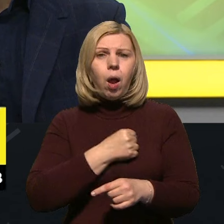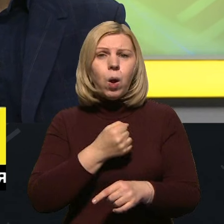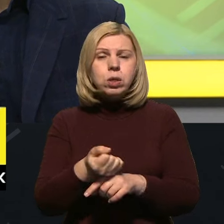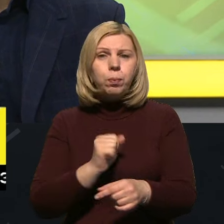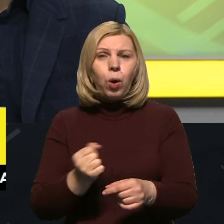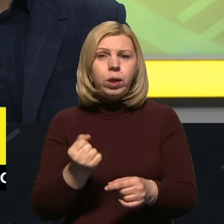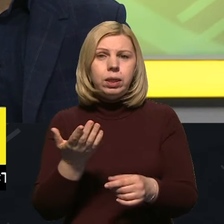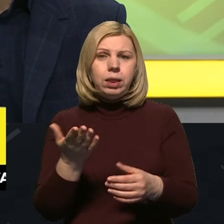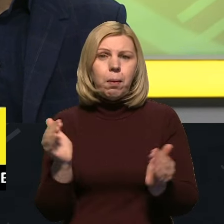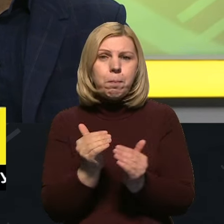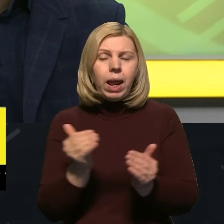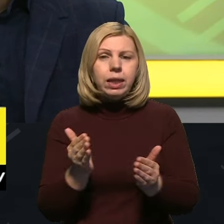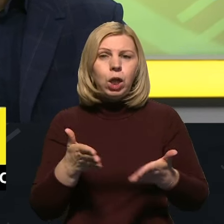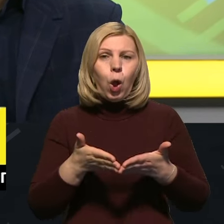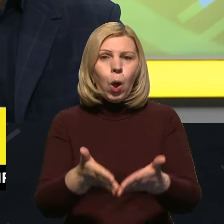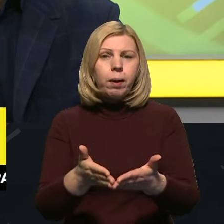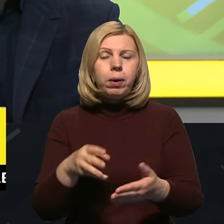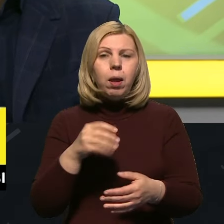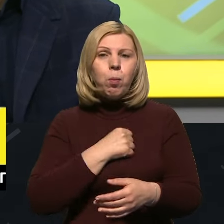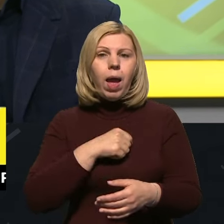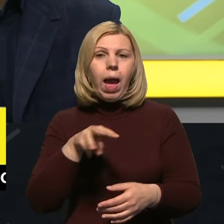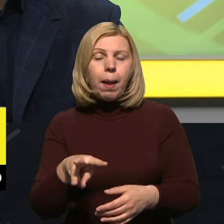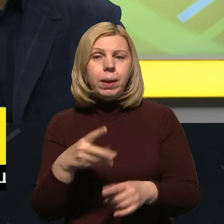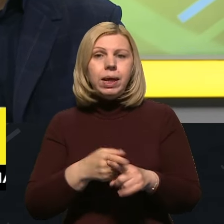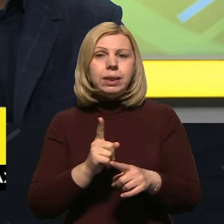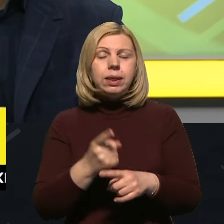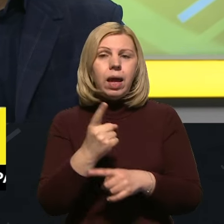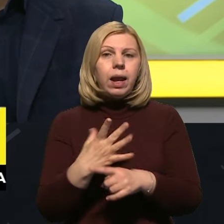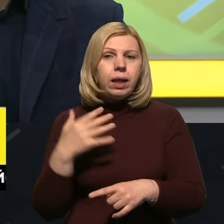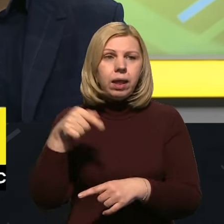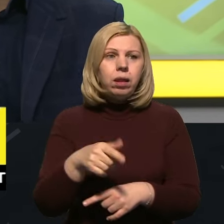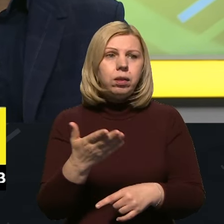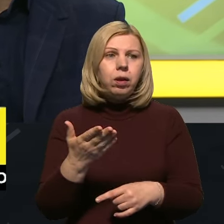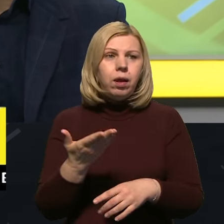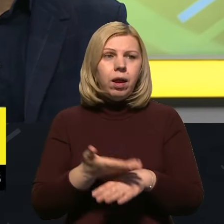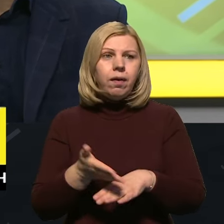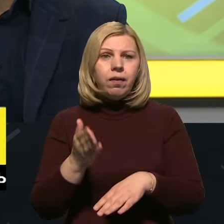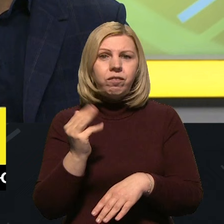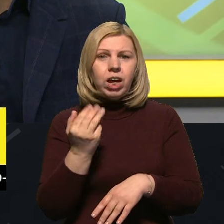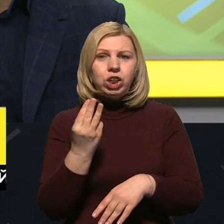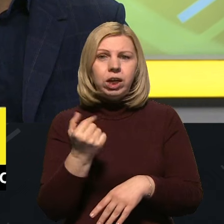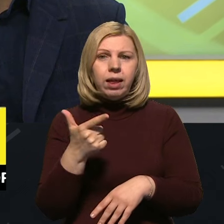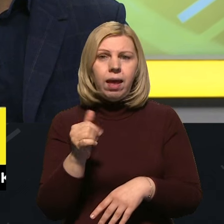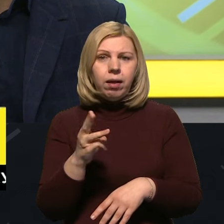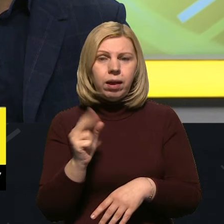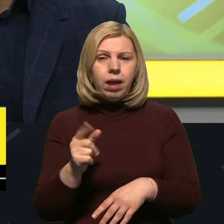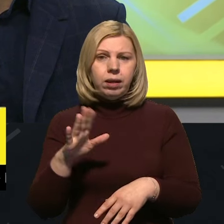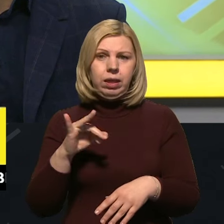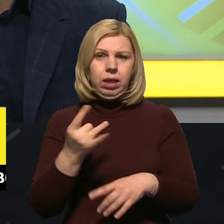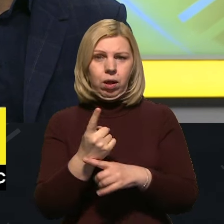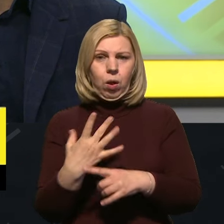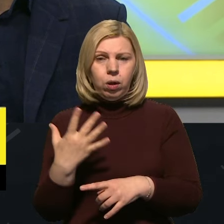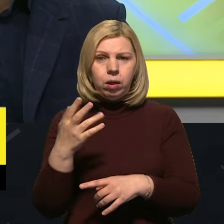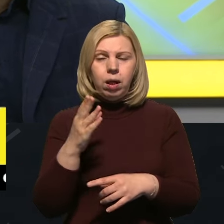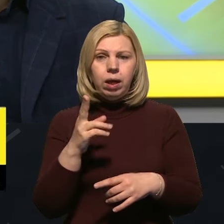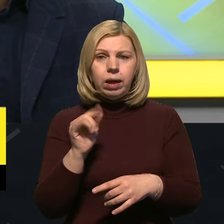малих ракетних кораблів Буян-М. І це ракетне озброєння підводних човенів Варшав'янка та недоводних малих ракетних кораблів